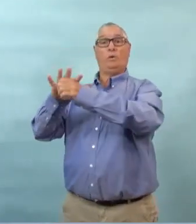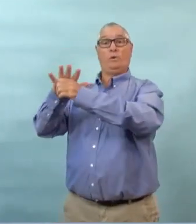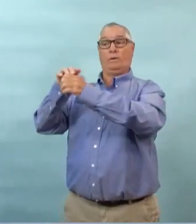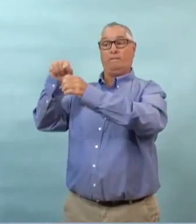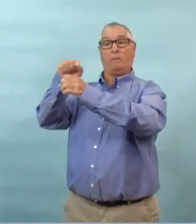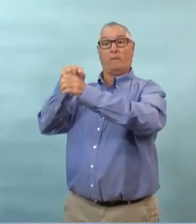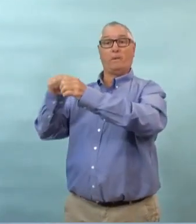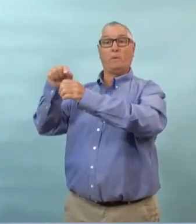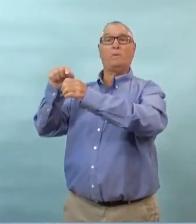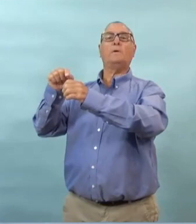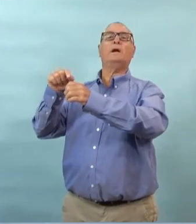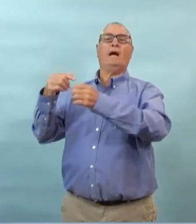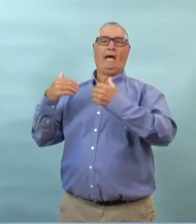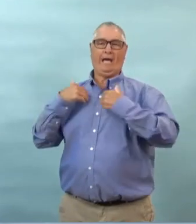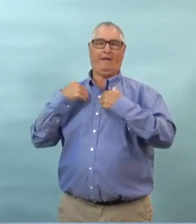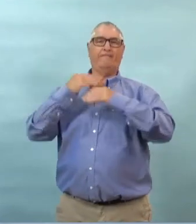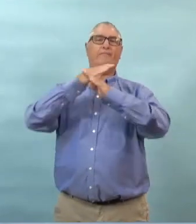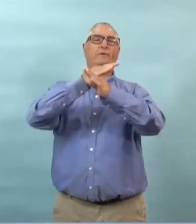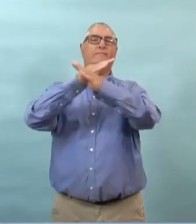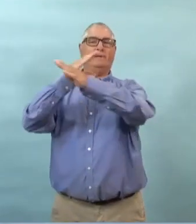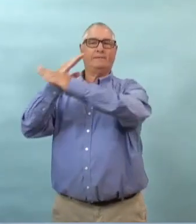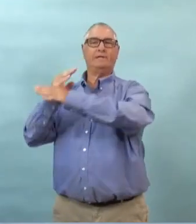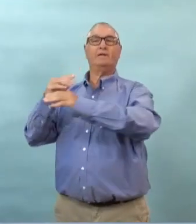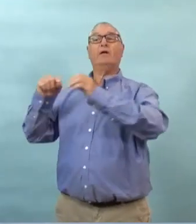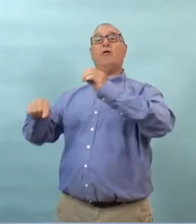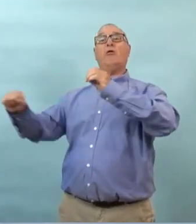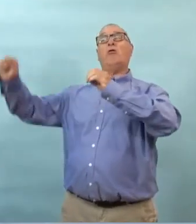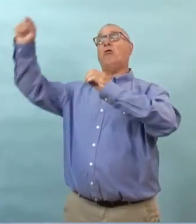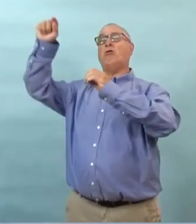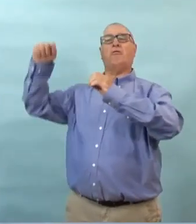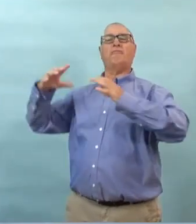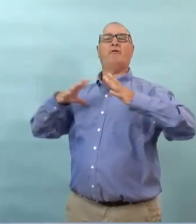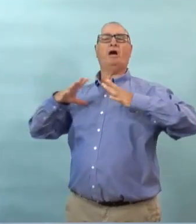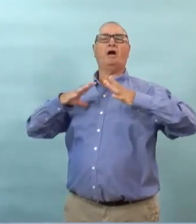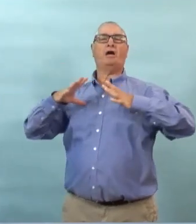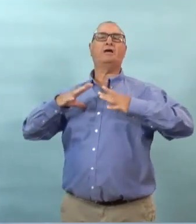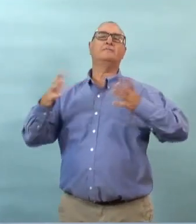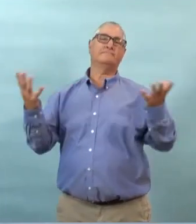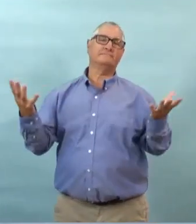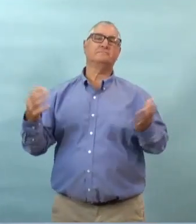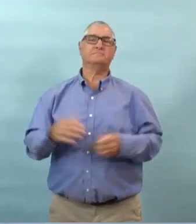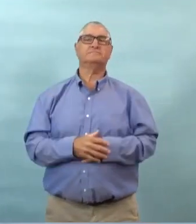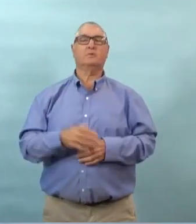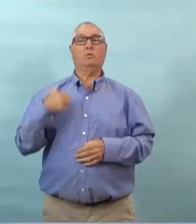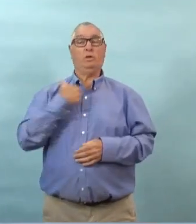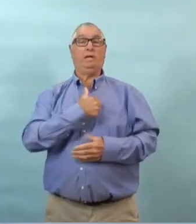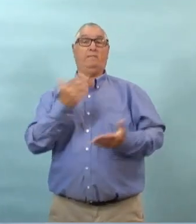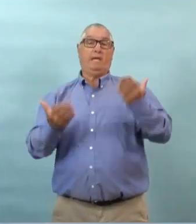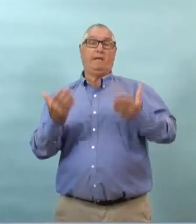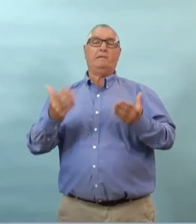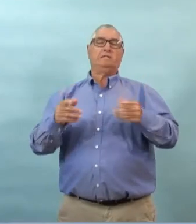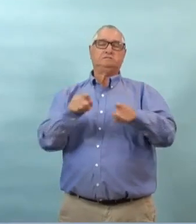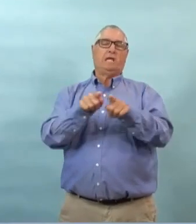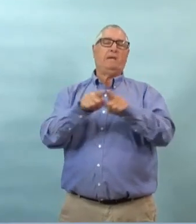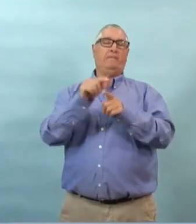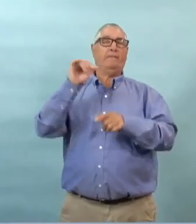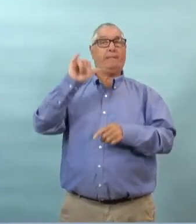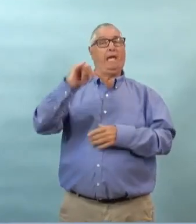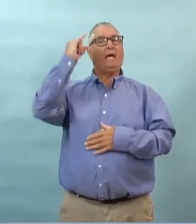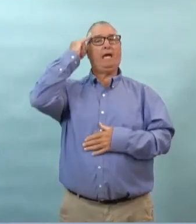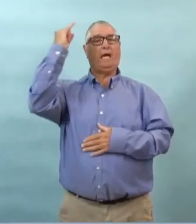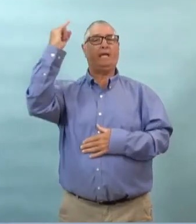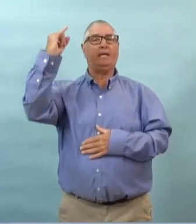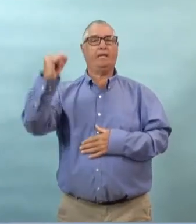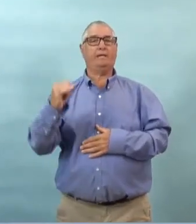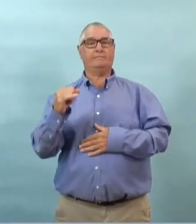mesures de d'application dans certaines régions mais pas dans d'autres et nous on n est pas encore là mais on va certainement donner au